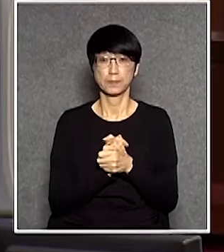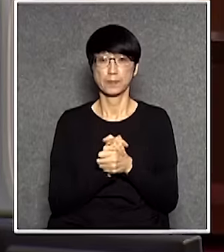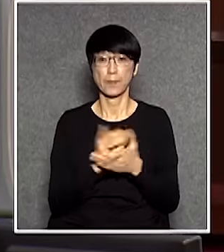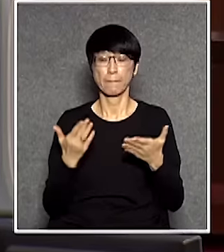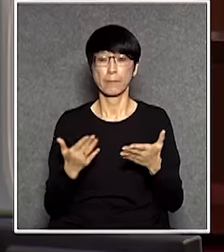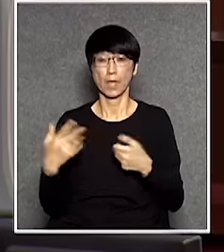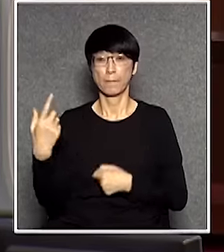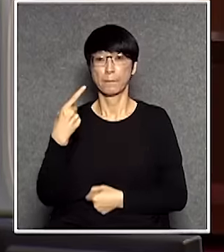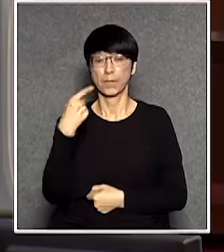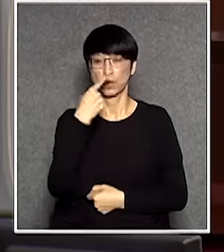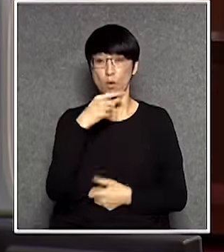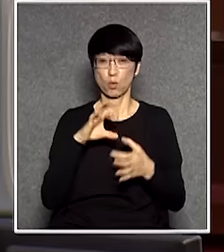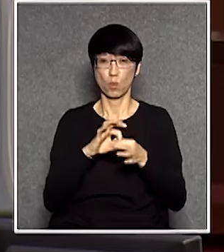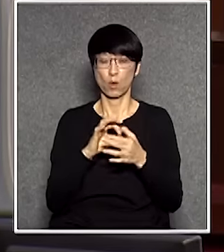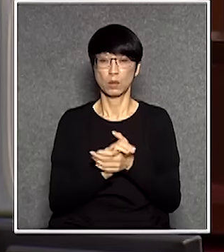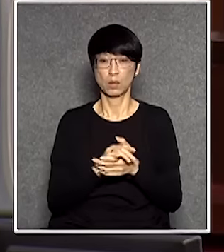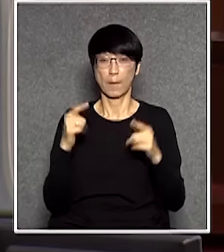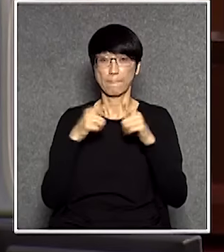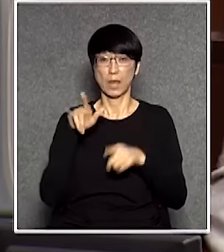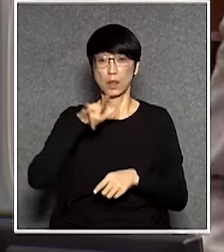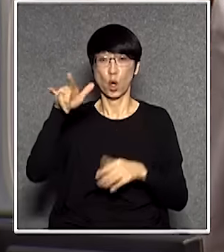我第一個要講的就是想講一下民航處